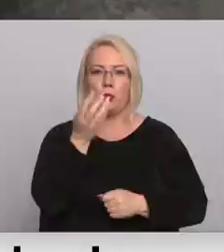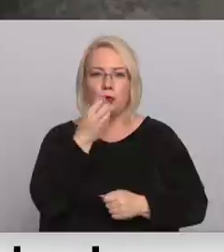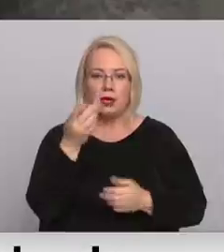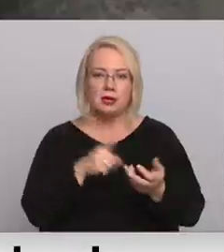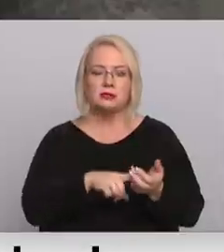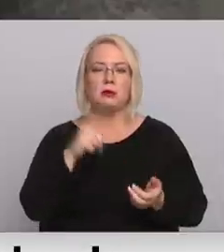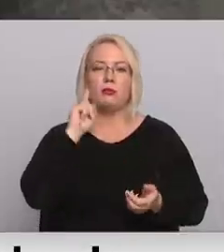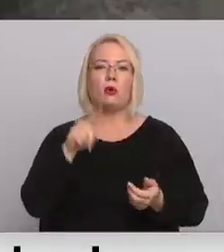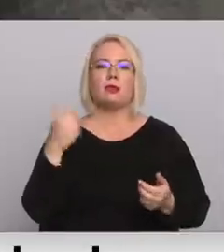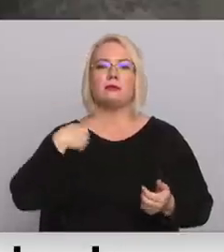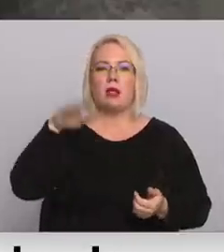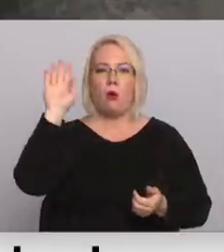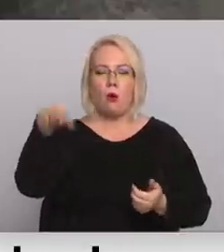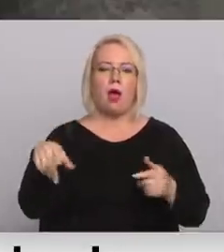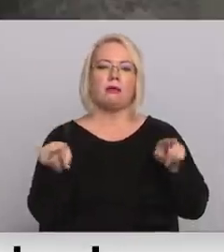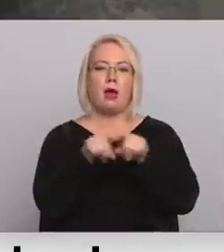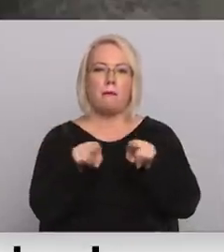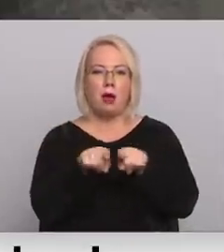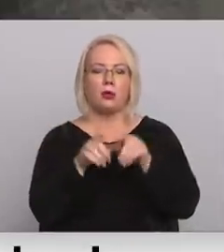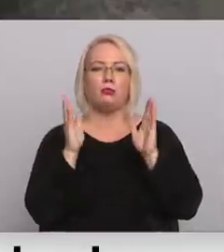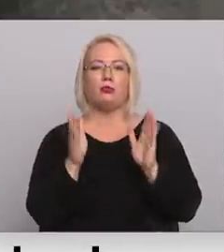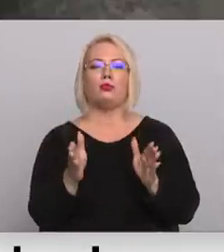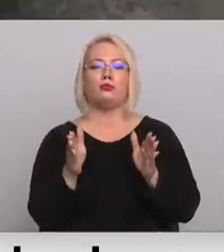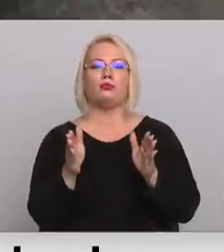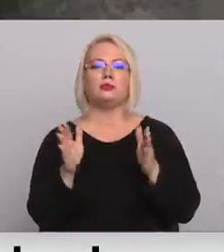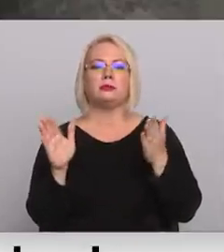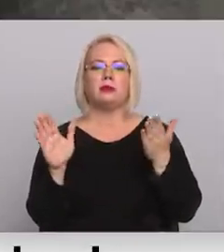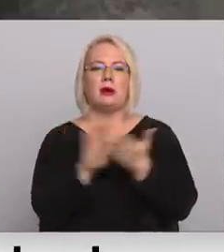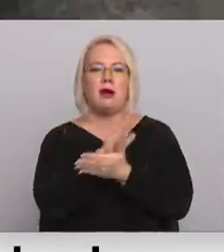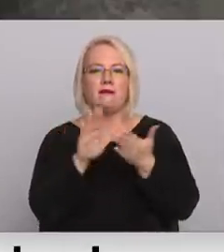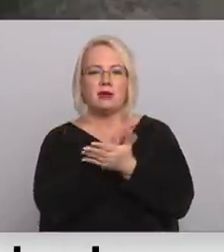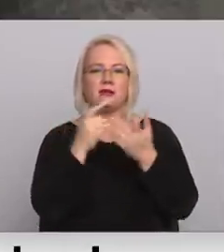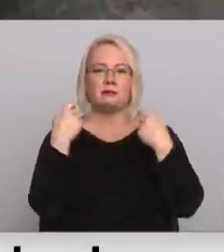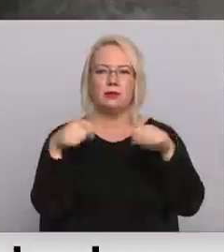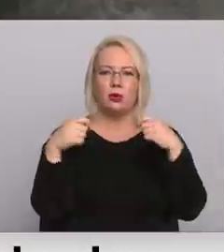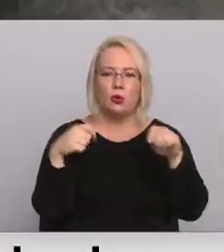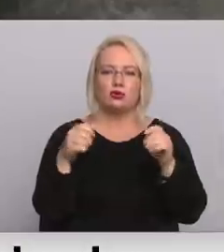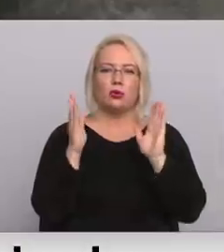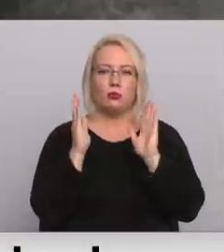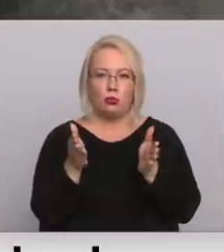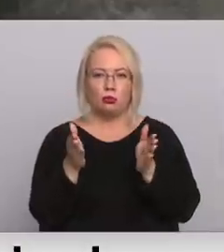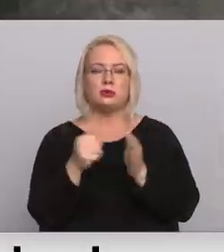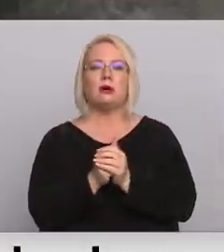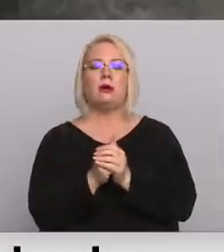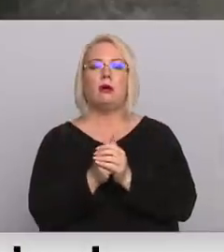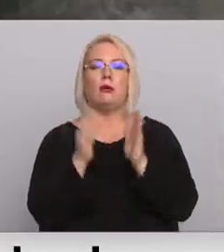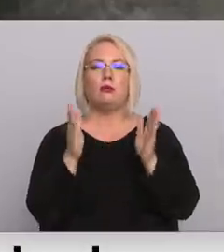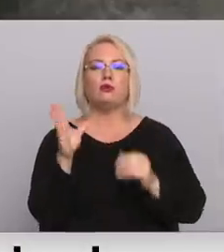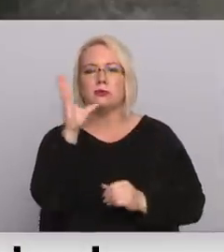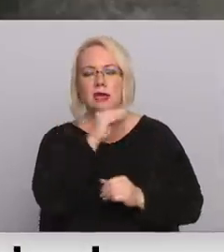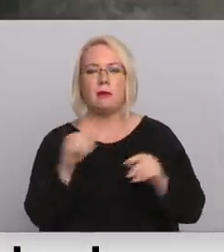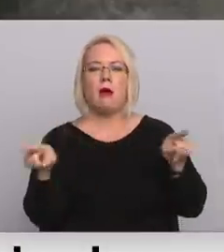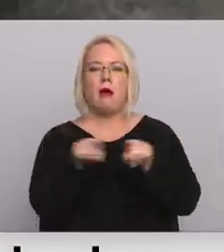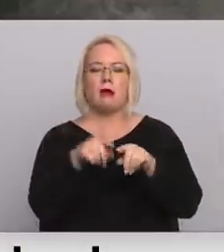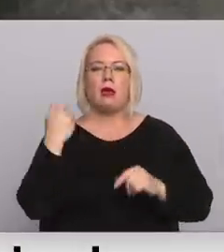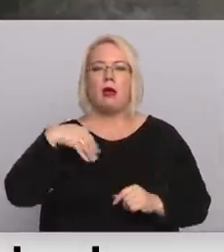protams ārā. Tāpat būs pieejami preces izdevumi tirgošanā un būs iespējami arī